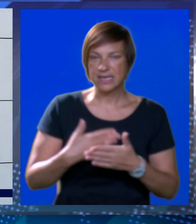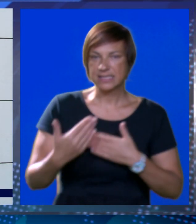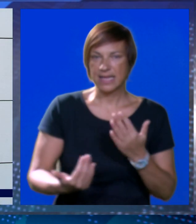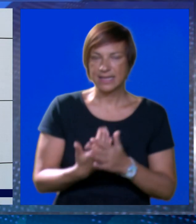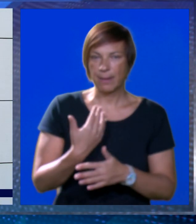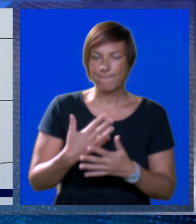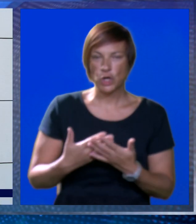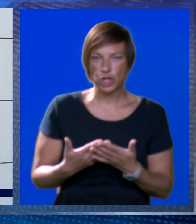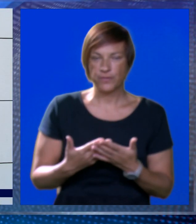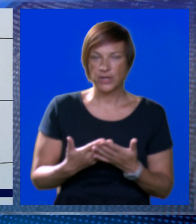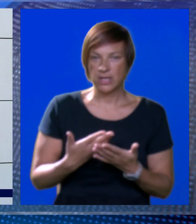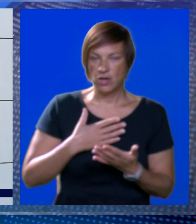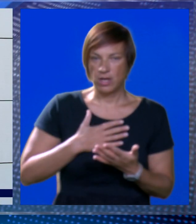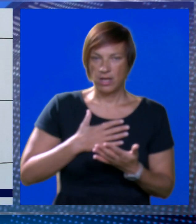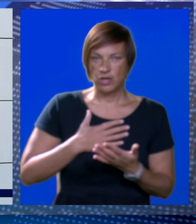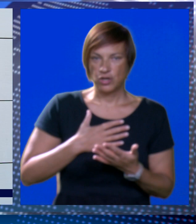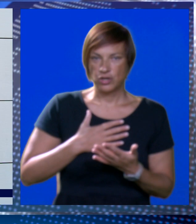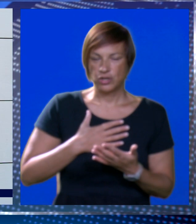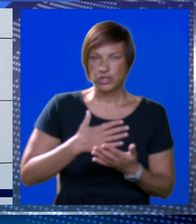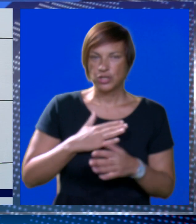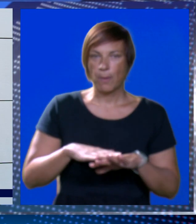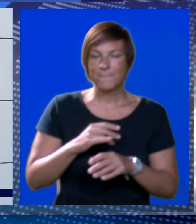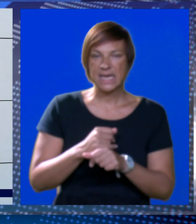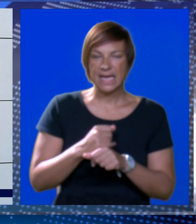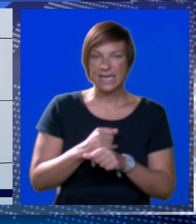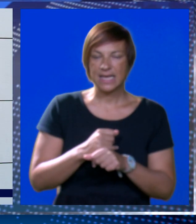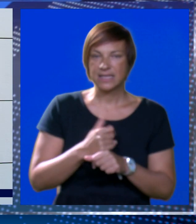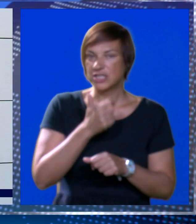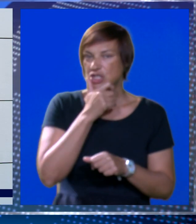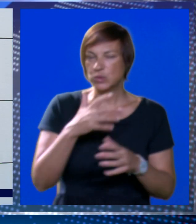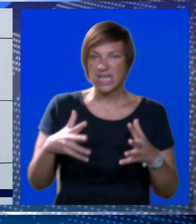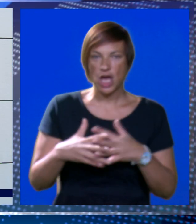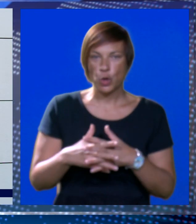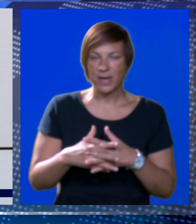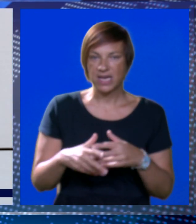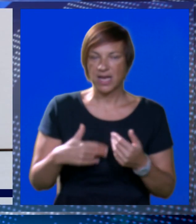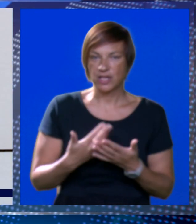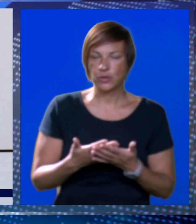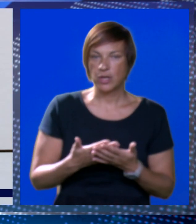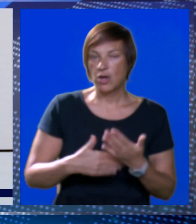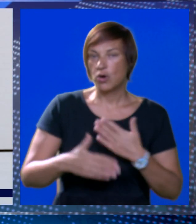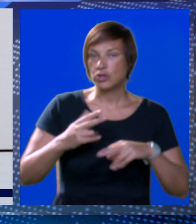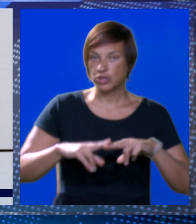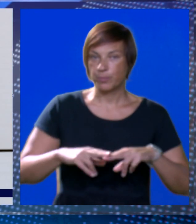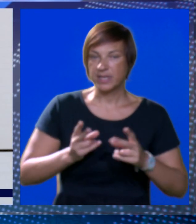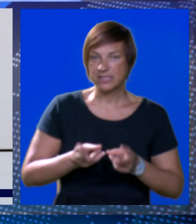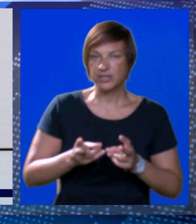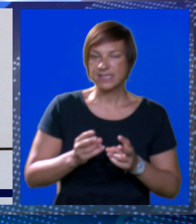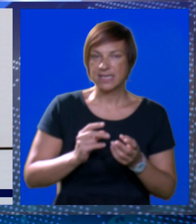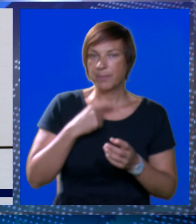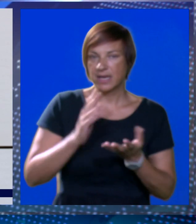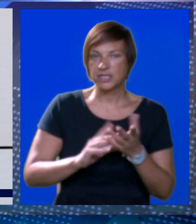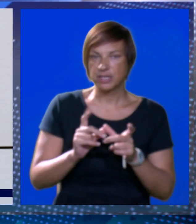slijedi ponovo povratak, ono što mi, dakle, na gradilište Staregradske jezgre. Ono što predstoji ove zime,